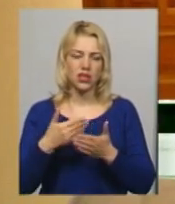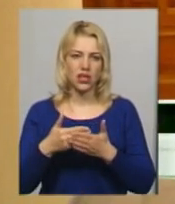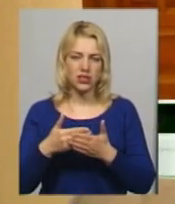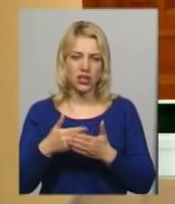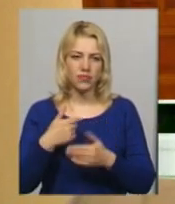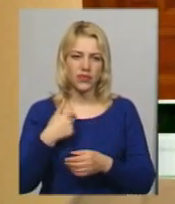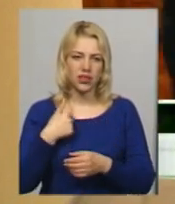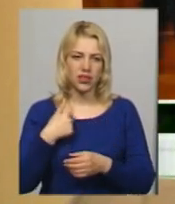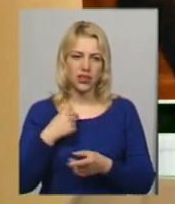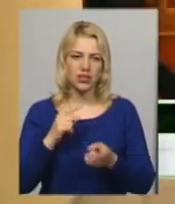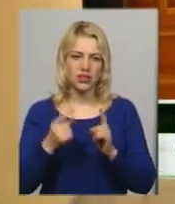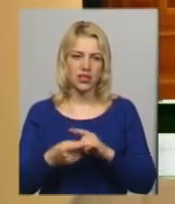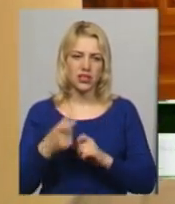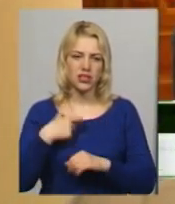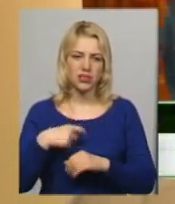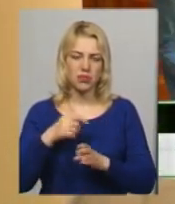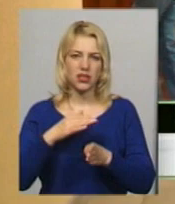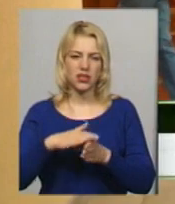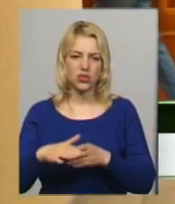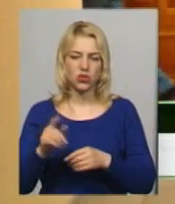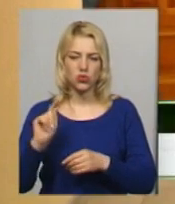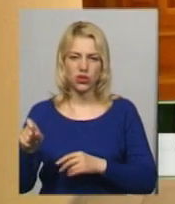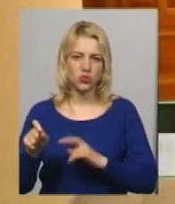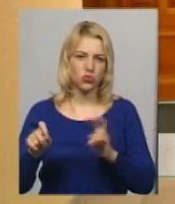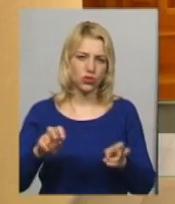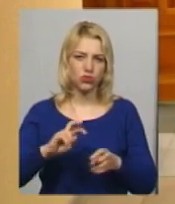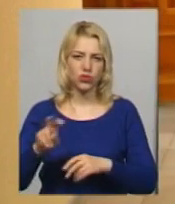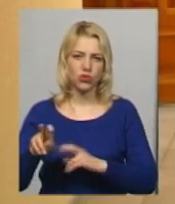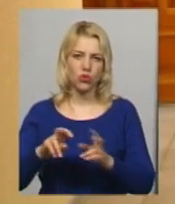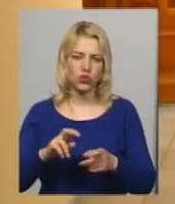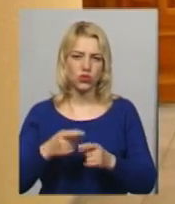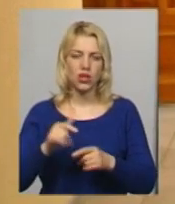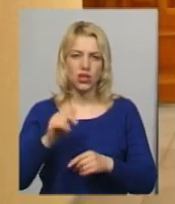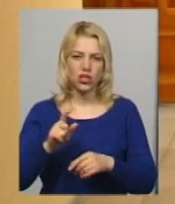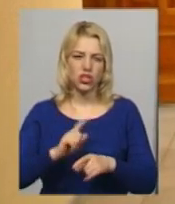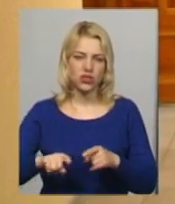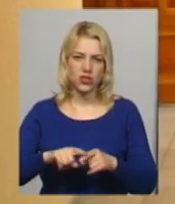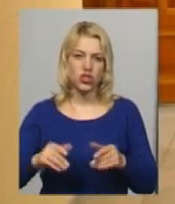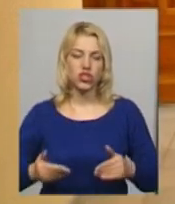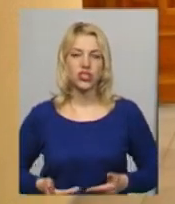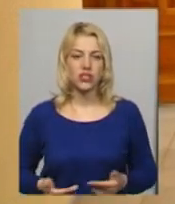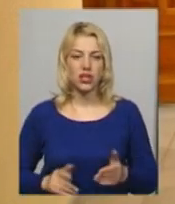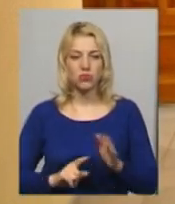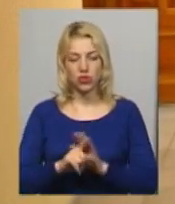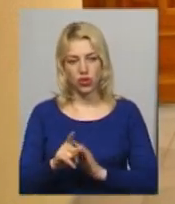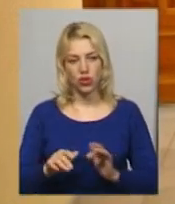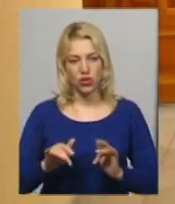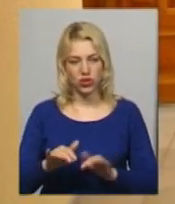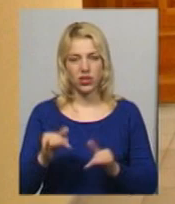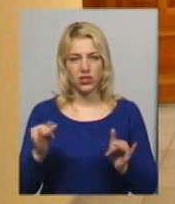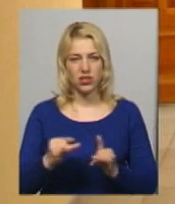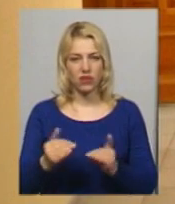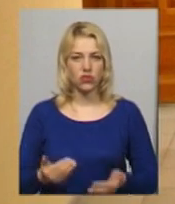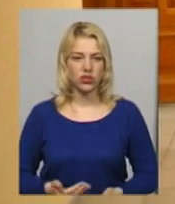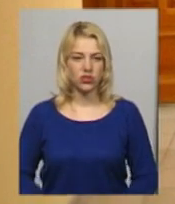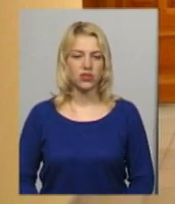стала себе реалізувати і туди хожу, туди хожу. Якось швидше життя почало йти, інтересніше стало в